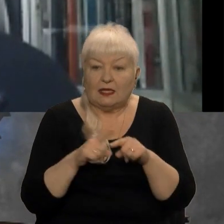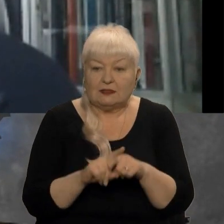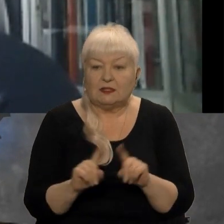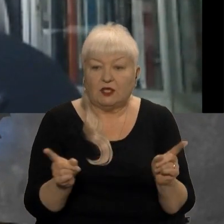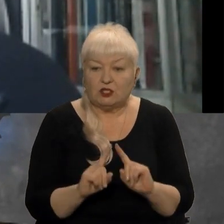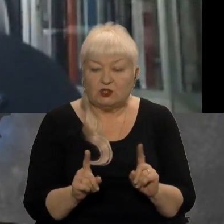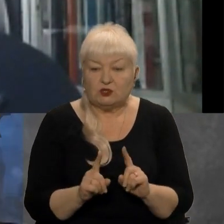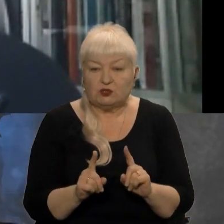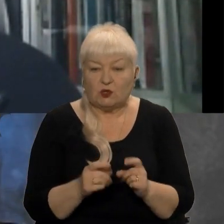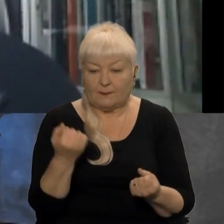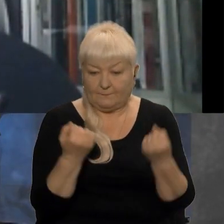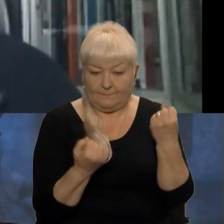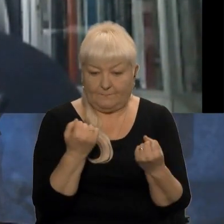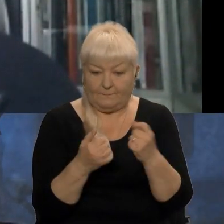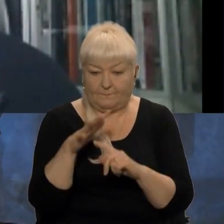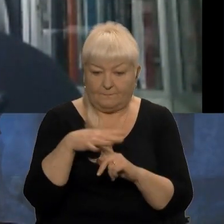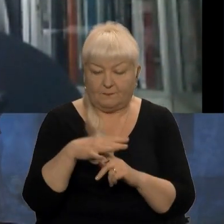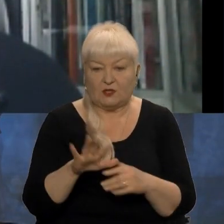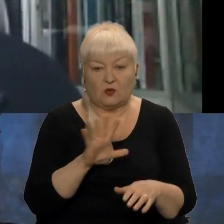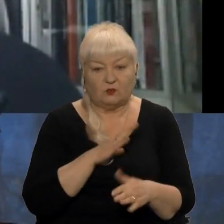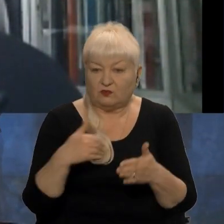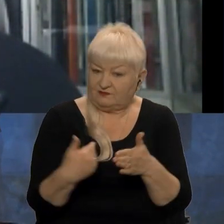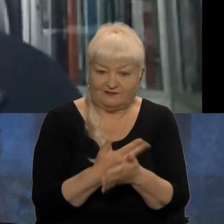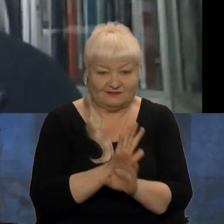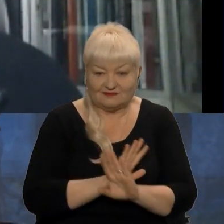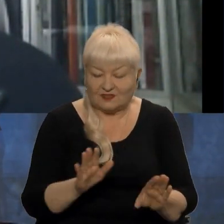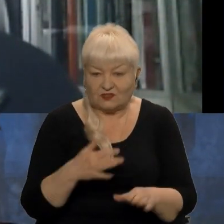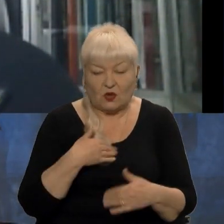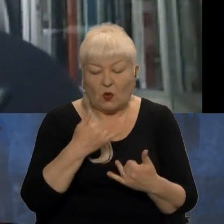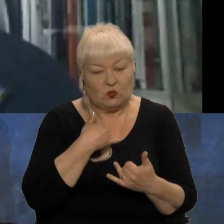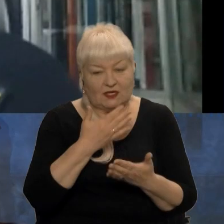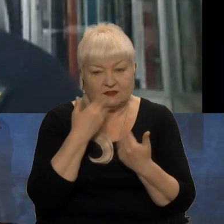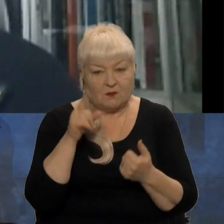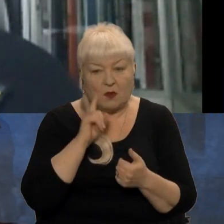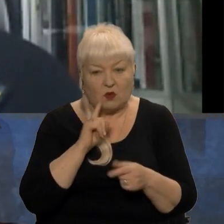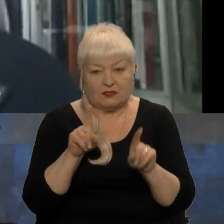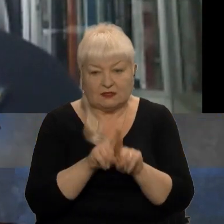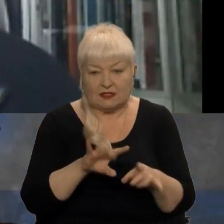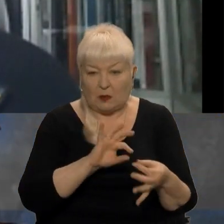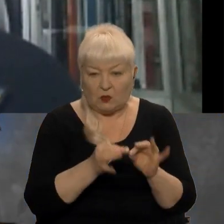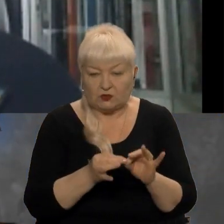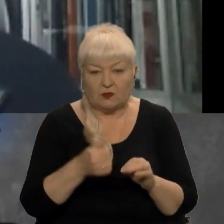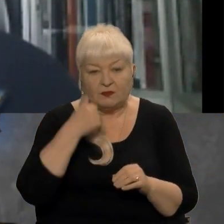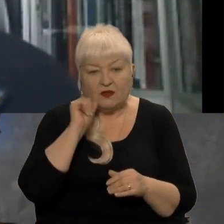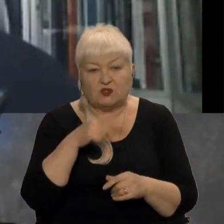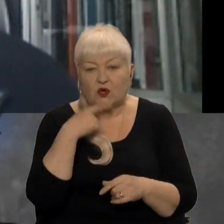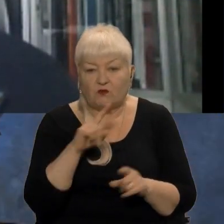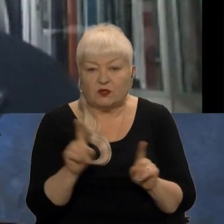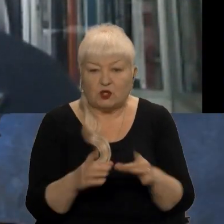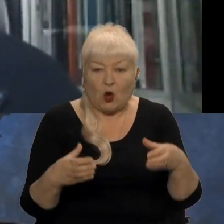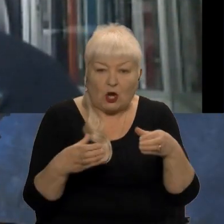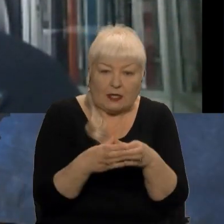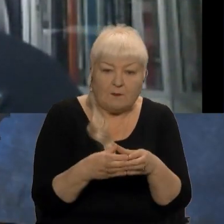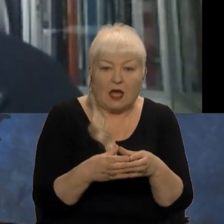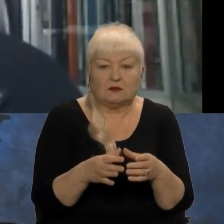пілот, напевне, був точно не новачком, бо наразі ми не маємо таких подробиць. Де, що нас вчора писали про те, що і команда, і екіпаж